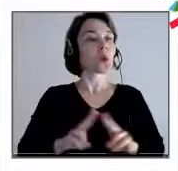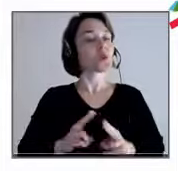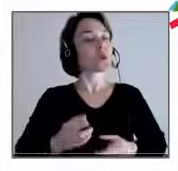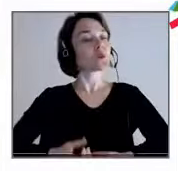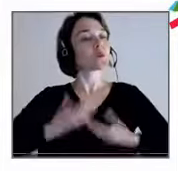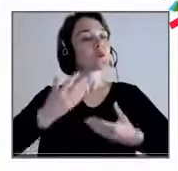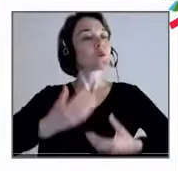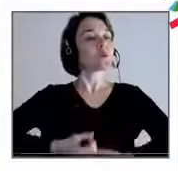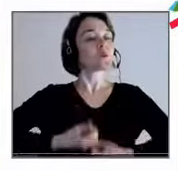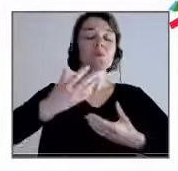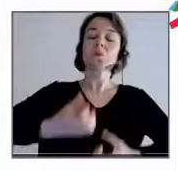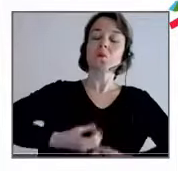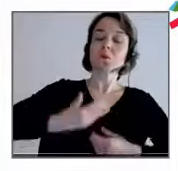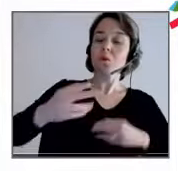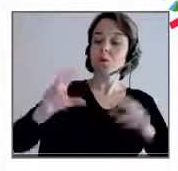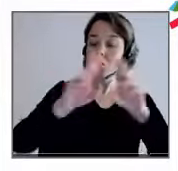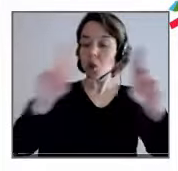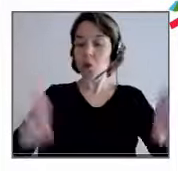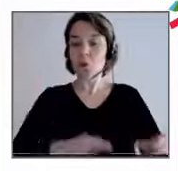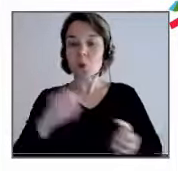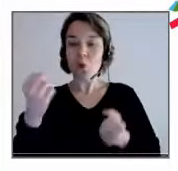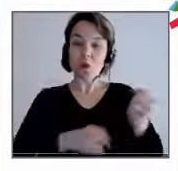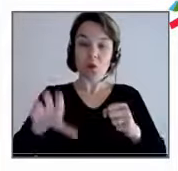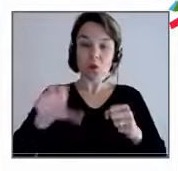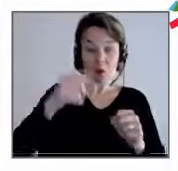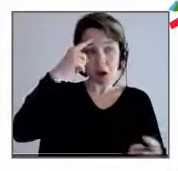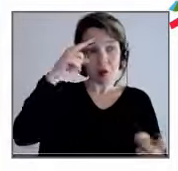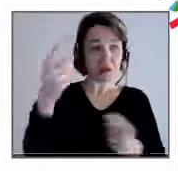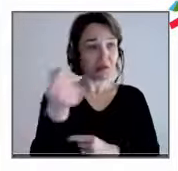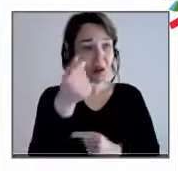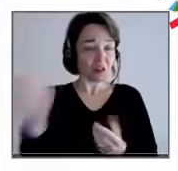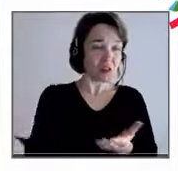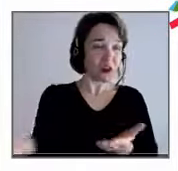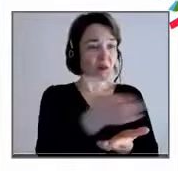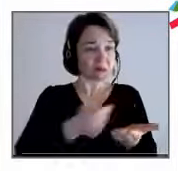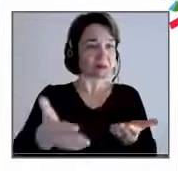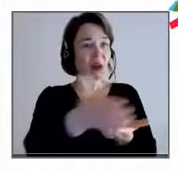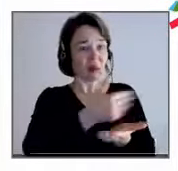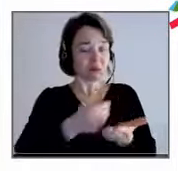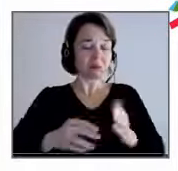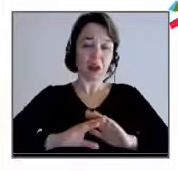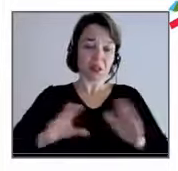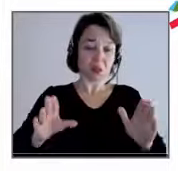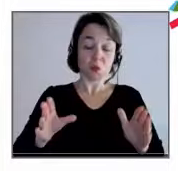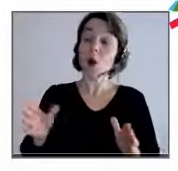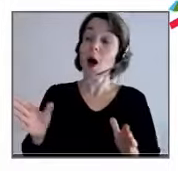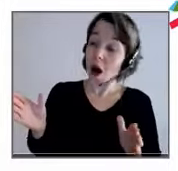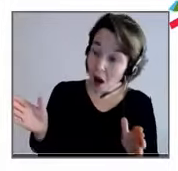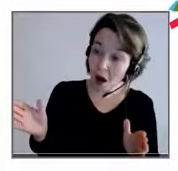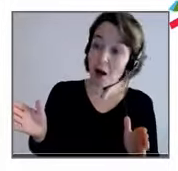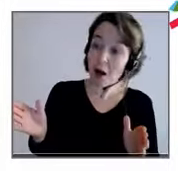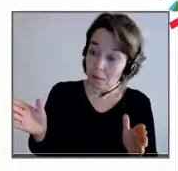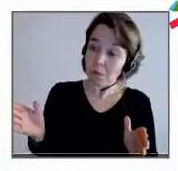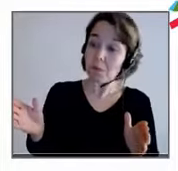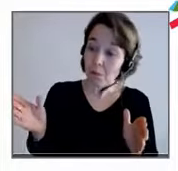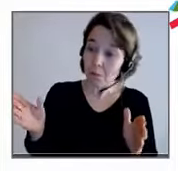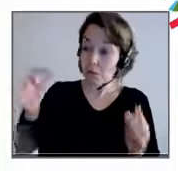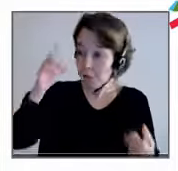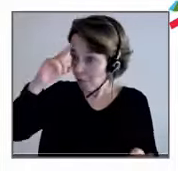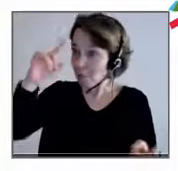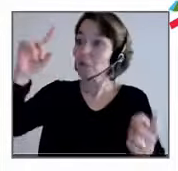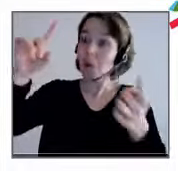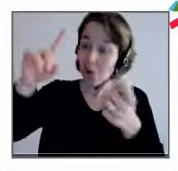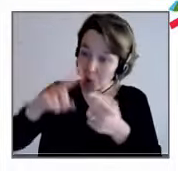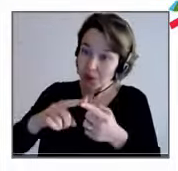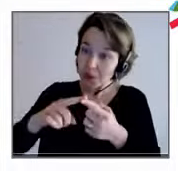fabriquer des voitures, c'est de faire de l'argent. Or, quand on passe de l'idée que le but d'une entreprise, c'est de fabriquer